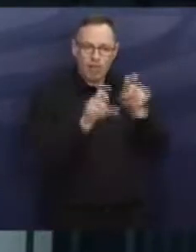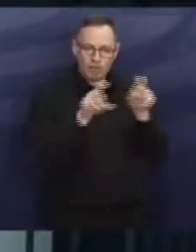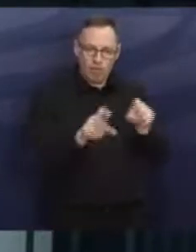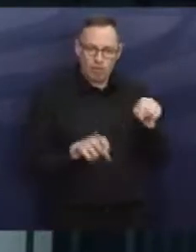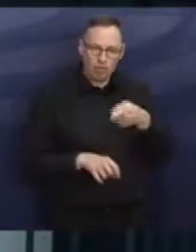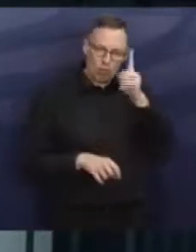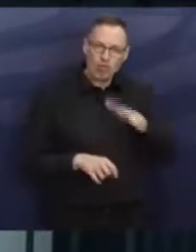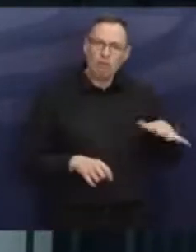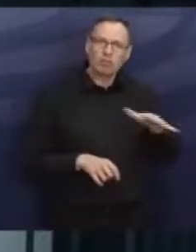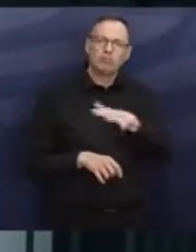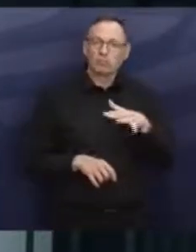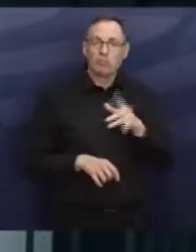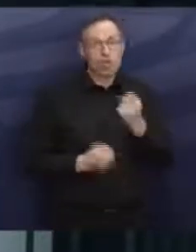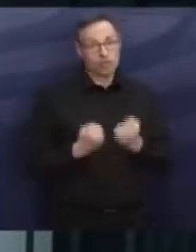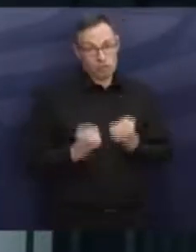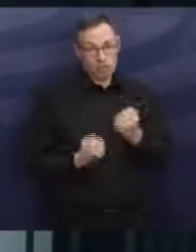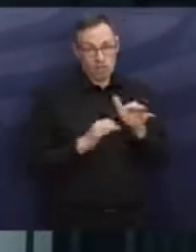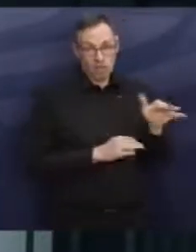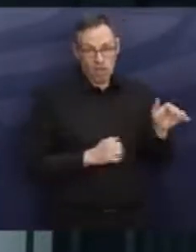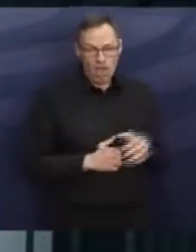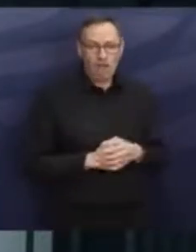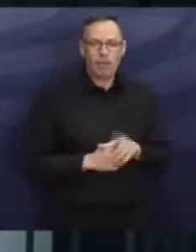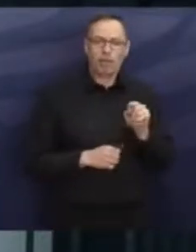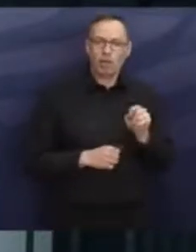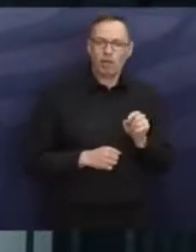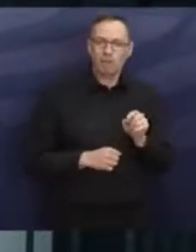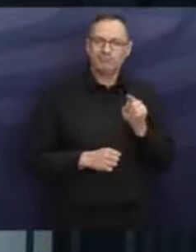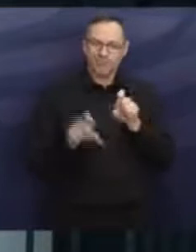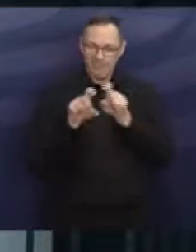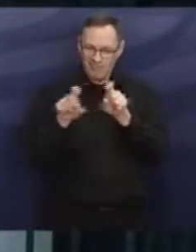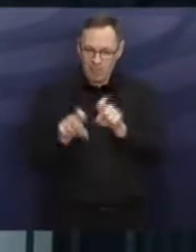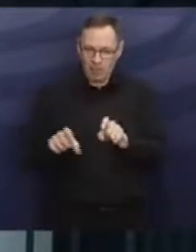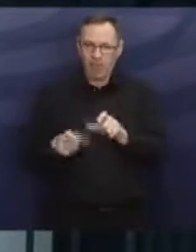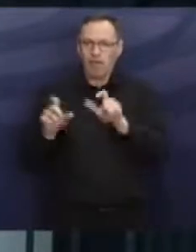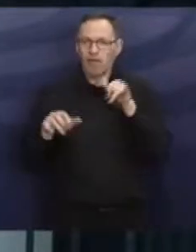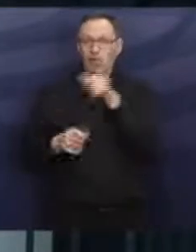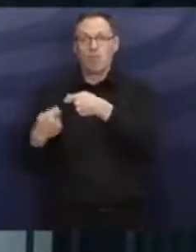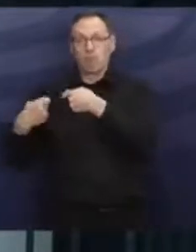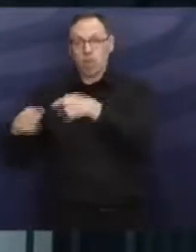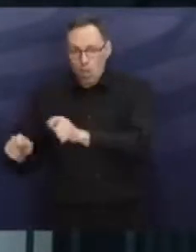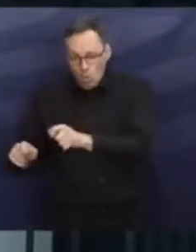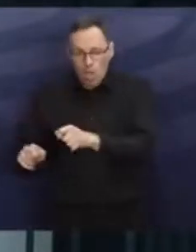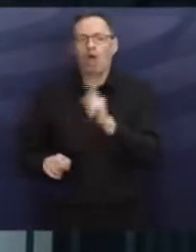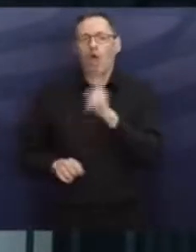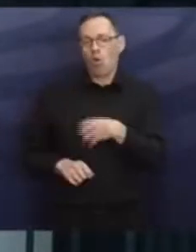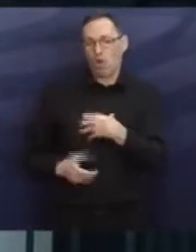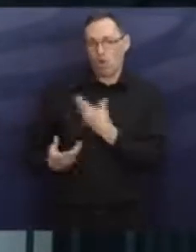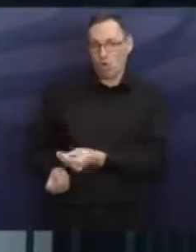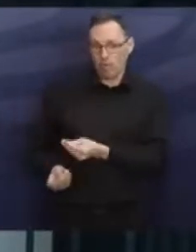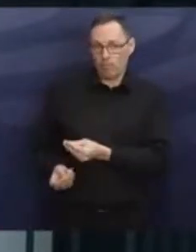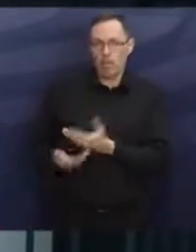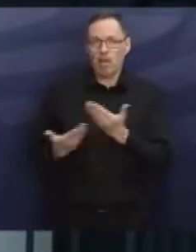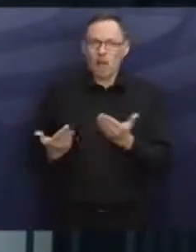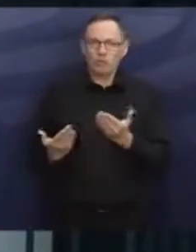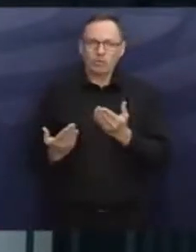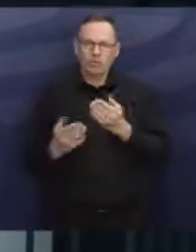Deutschland sind auch in Schwierigkeiten. Das heißt, die Leute, die die Flugzeuge bauen, kriegen möglicherweise auch Ärger. Also die